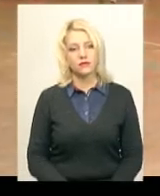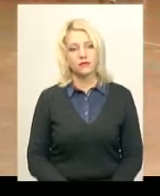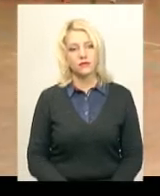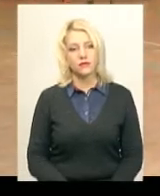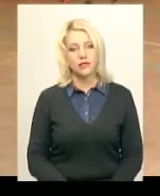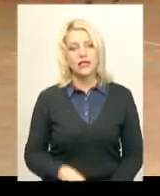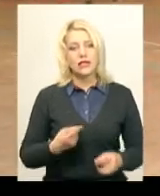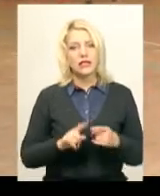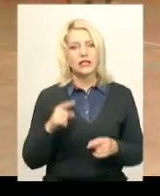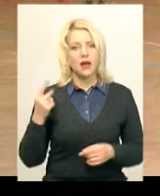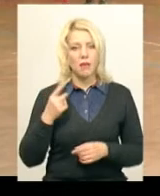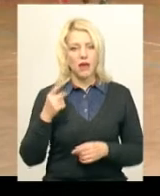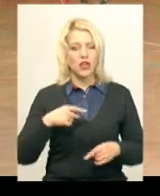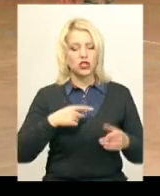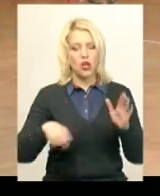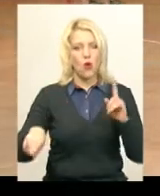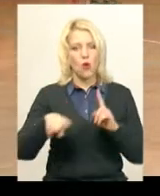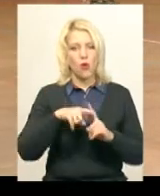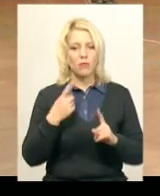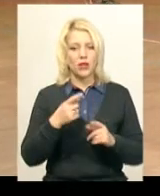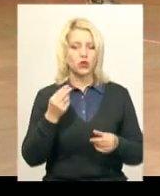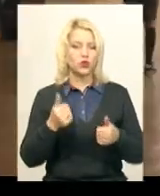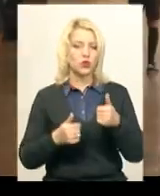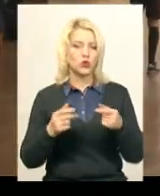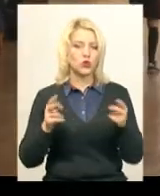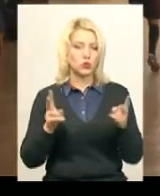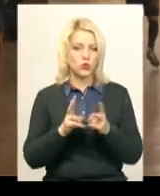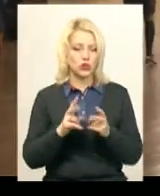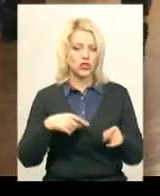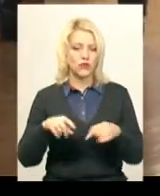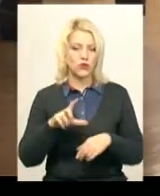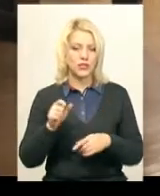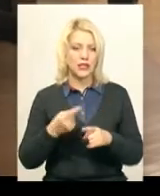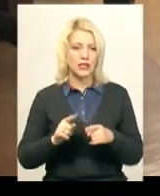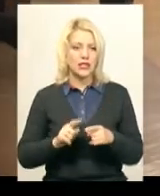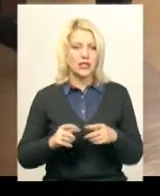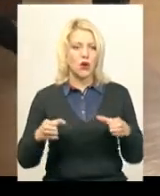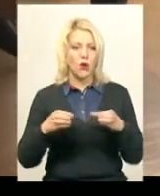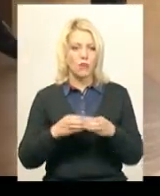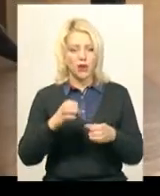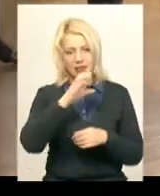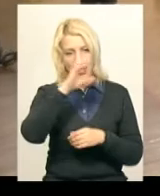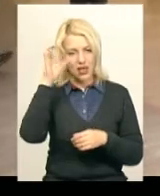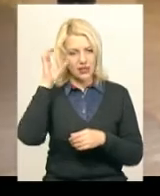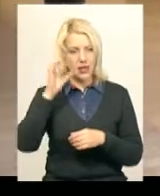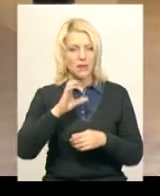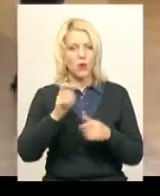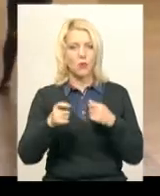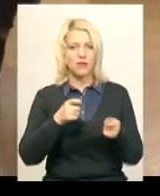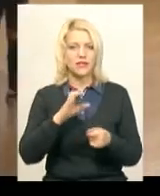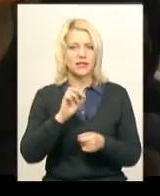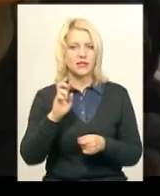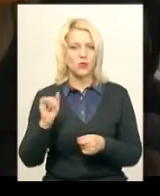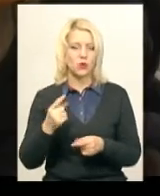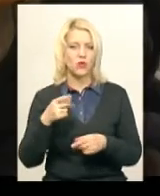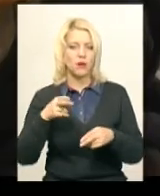Це перший гол першої зустрічі змагань з футзалу. Його забили гравці команди прикордонної академії з суперникам з управління СБУ наприкінці